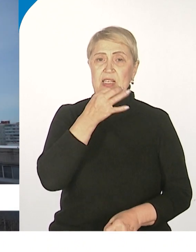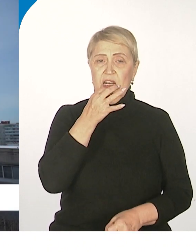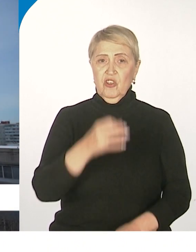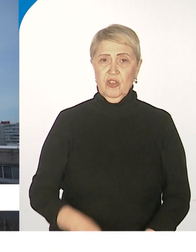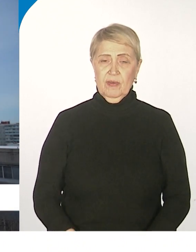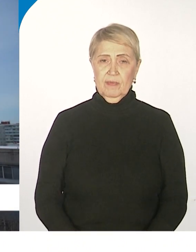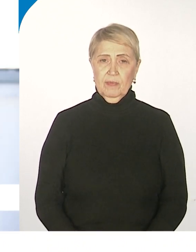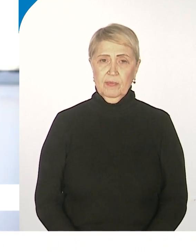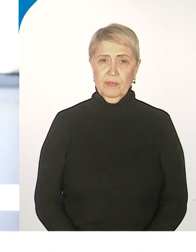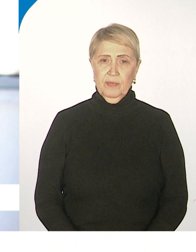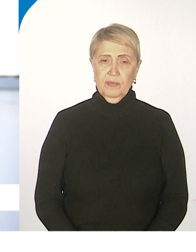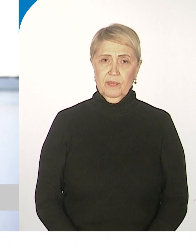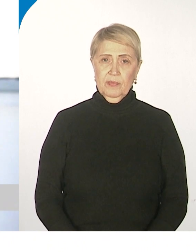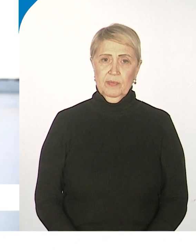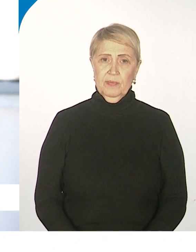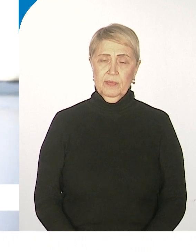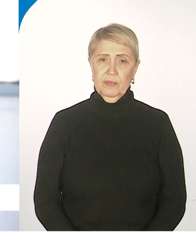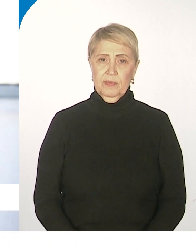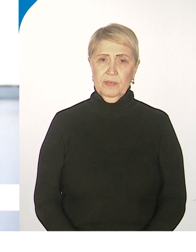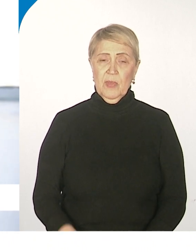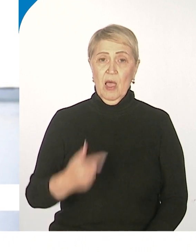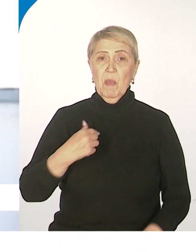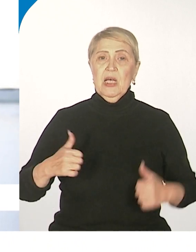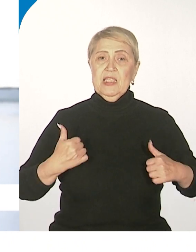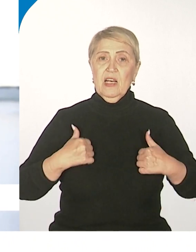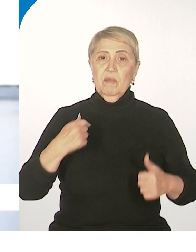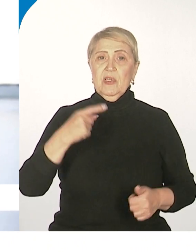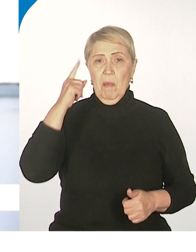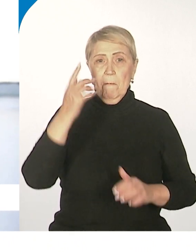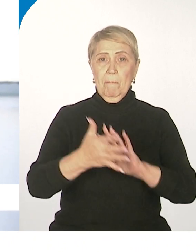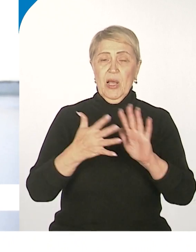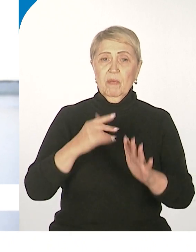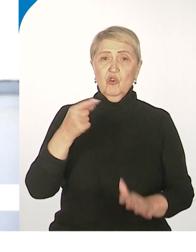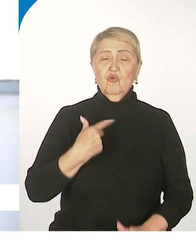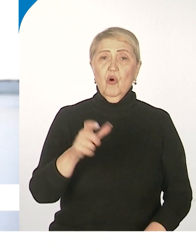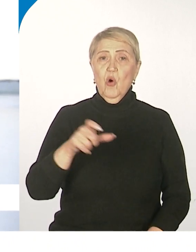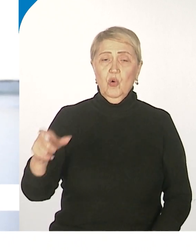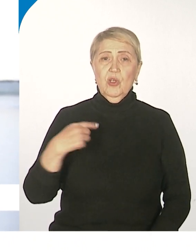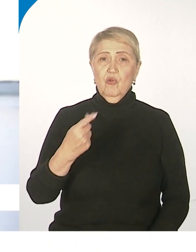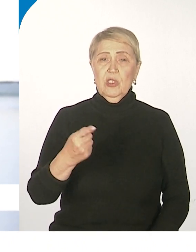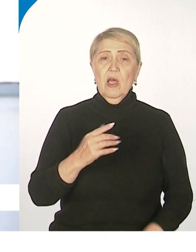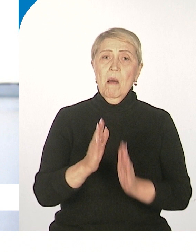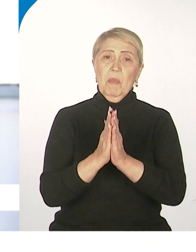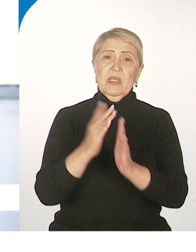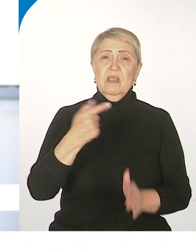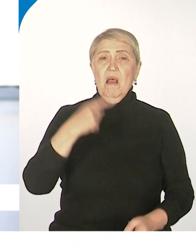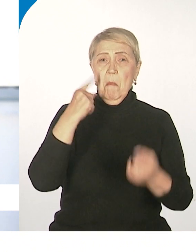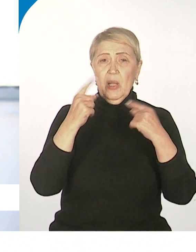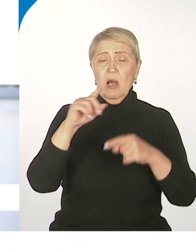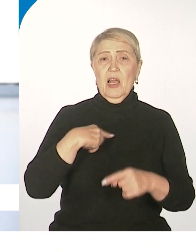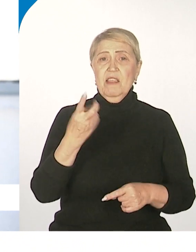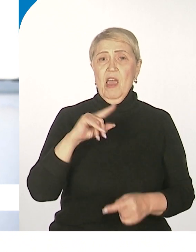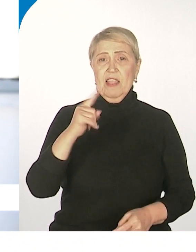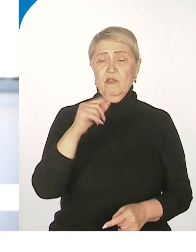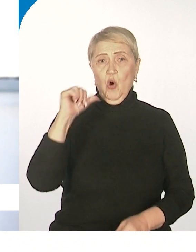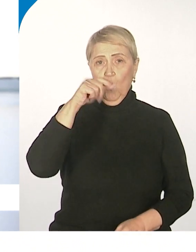удалось? Мы, в принципе, стараемся не тянуть, потому что понимаем, что люди тут плакали не один год с этими деревьевыми крышами. И управляющая компания,